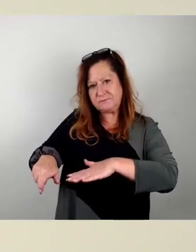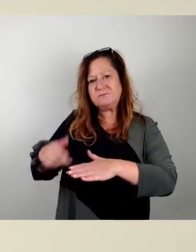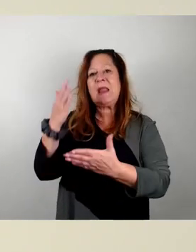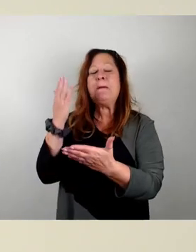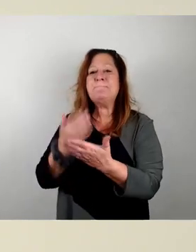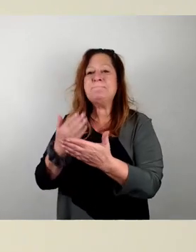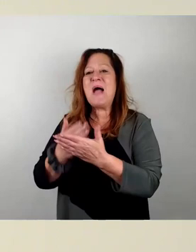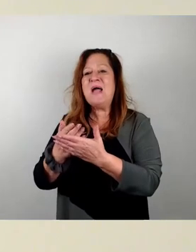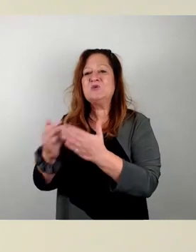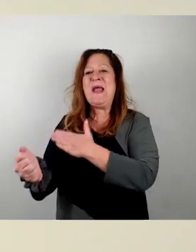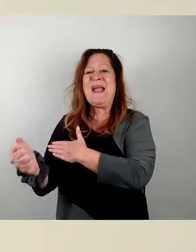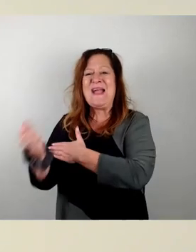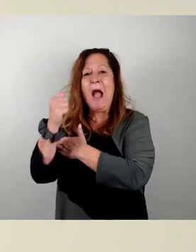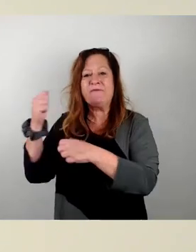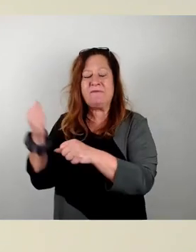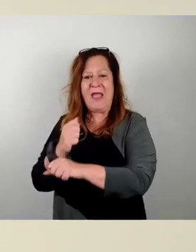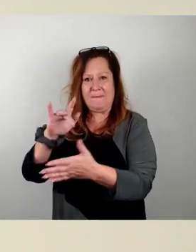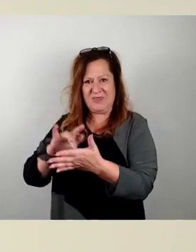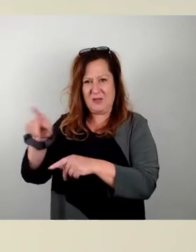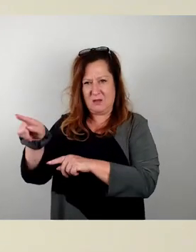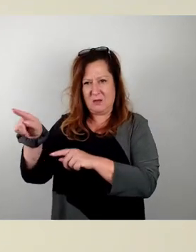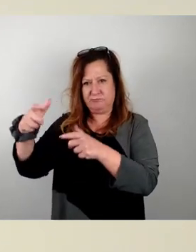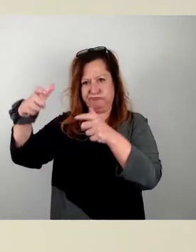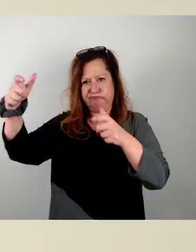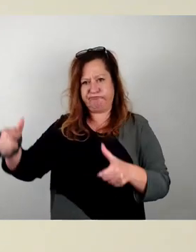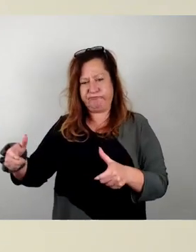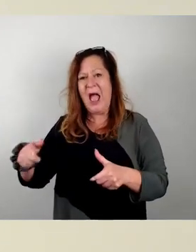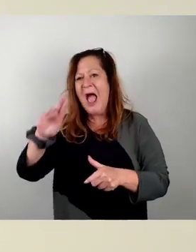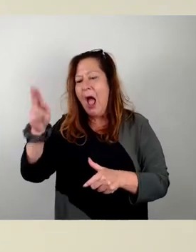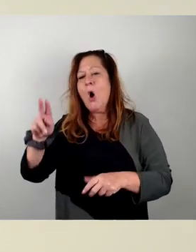ein. Dort haben wir ja auch mit dem Kraftwerksareal Hochpunkte gesetzt.